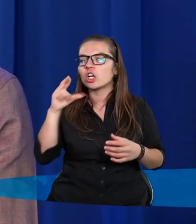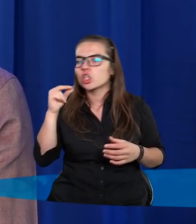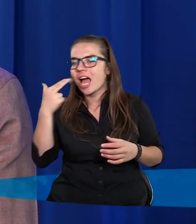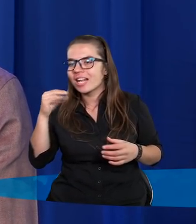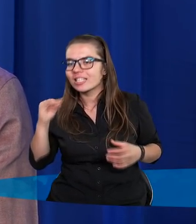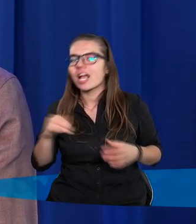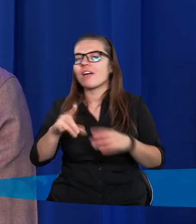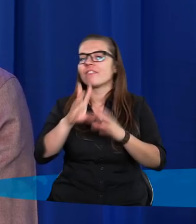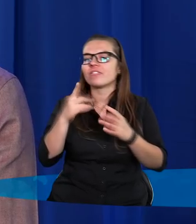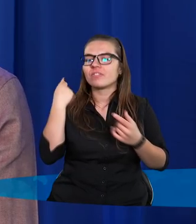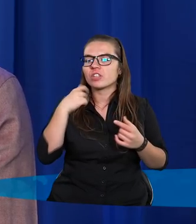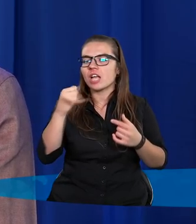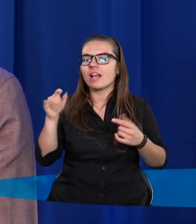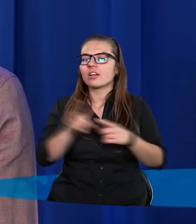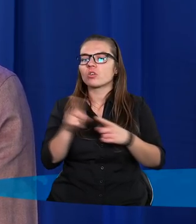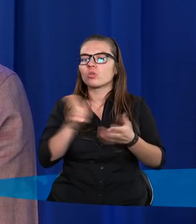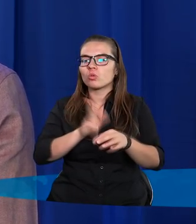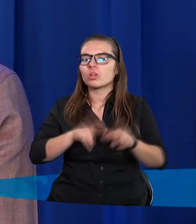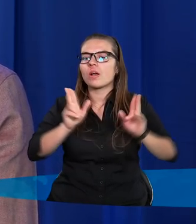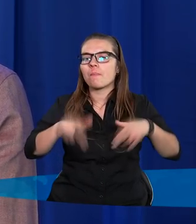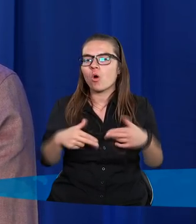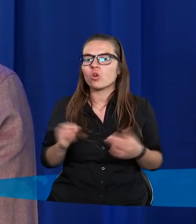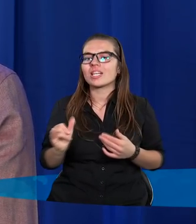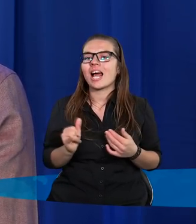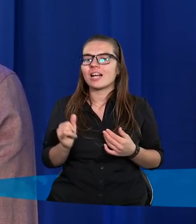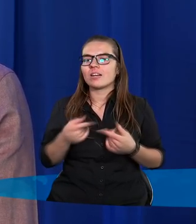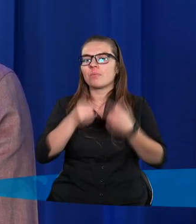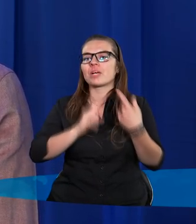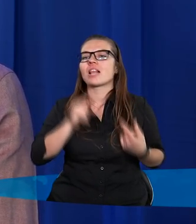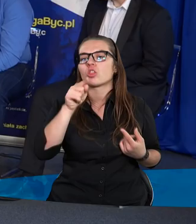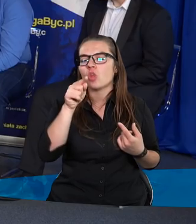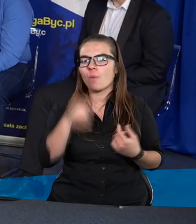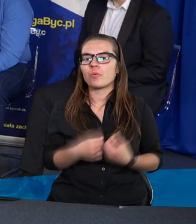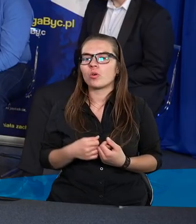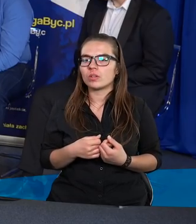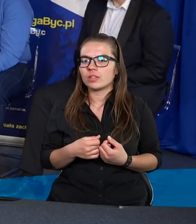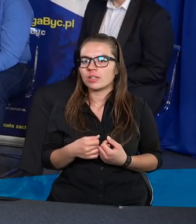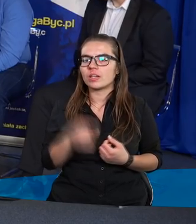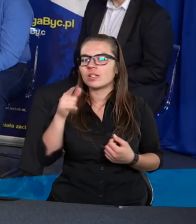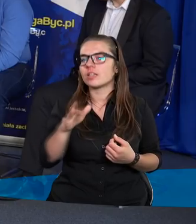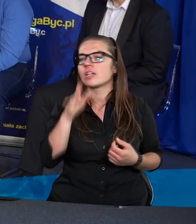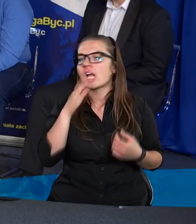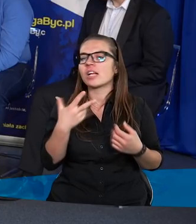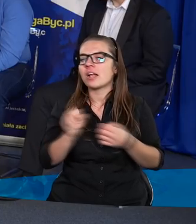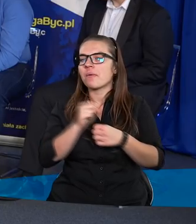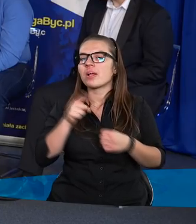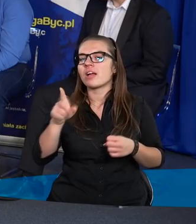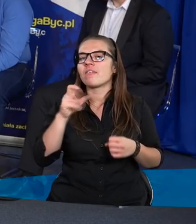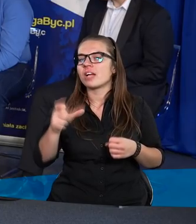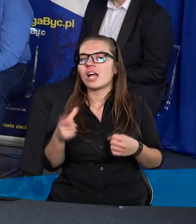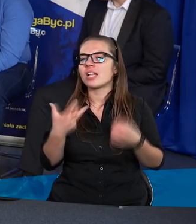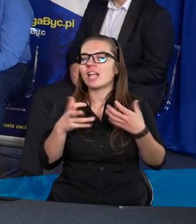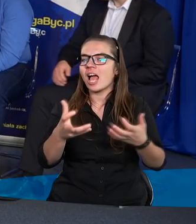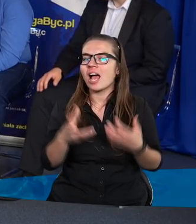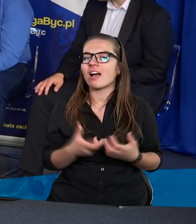aż wyginą ci, którzy pozostali przed Tobą. Zatem to nie Izrael miał walczyć, wziąć